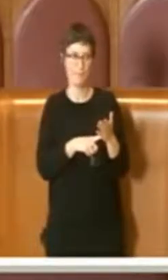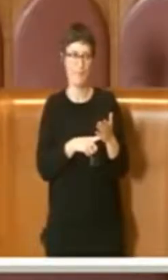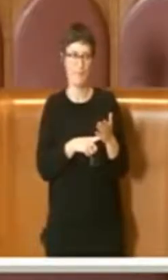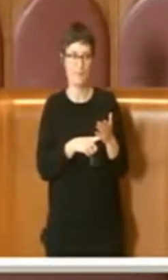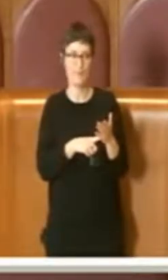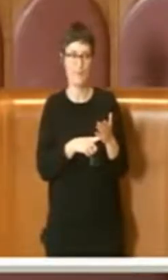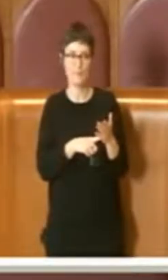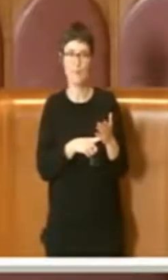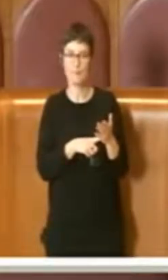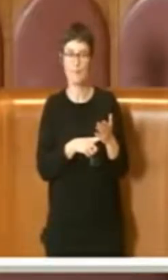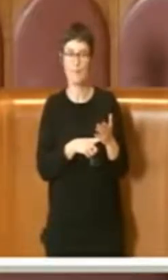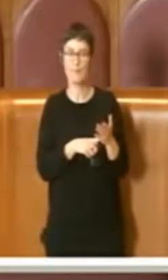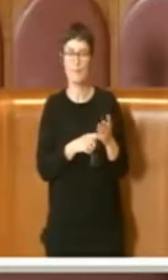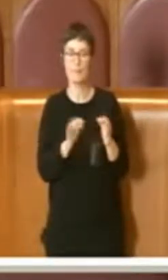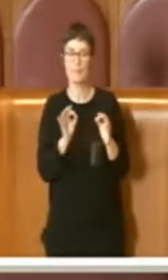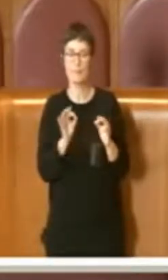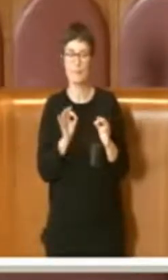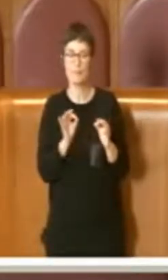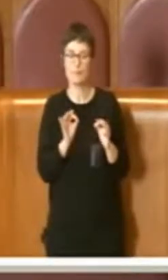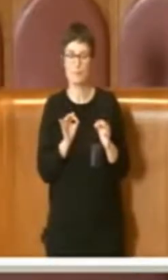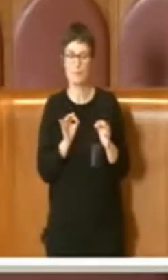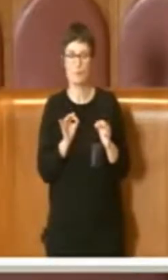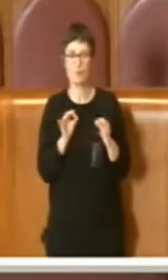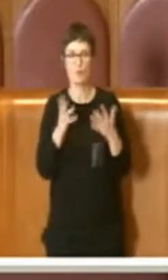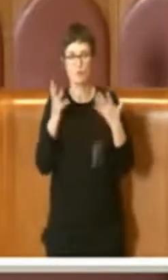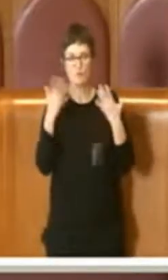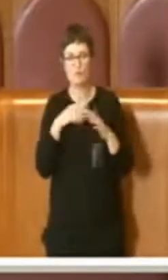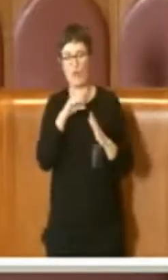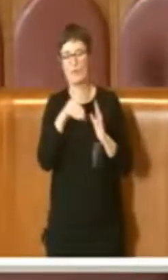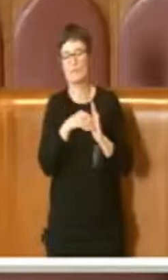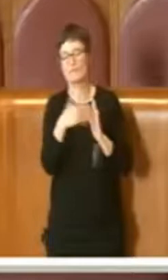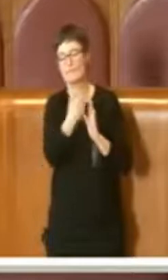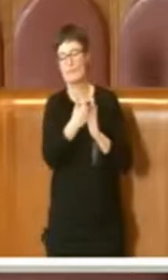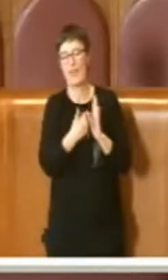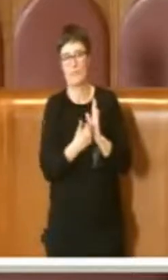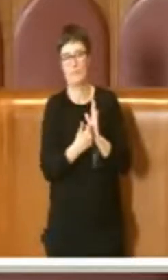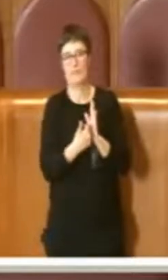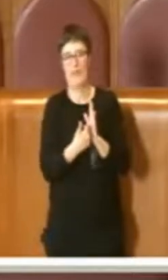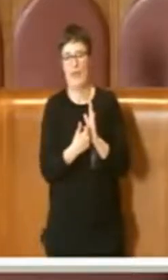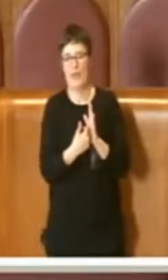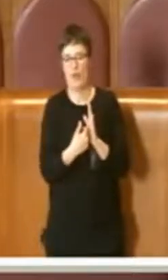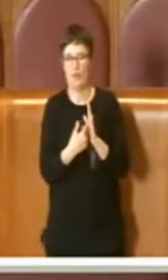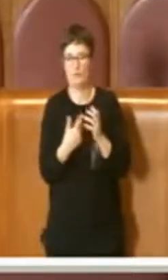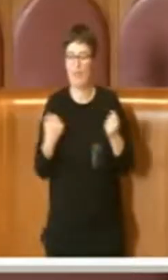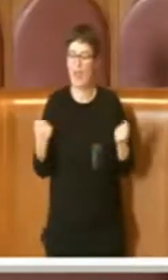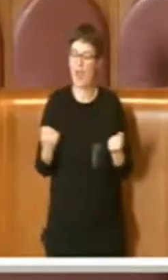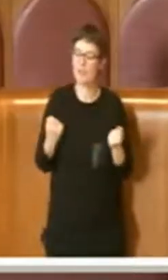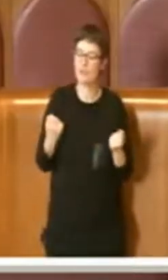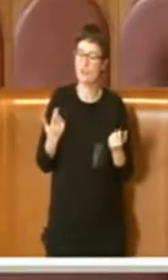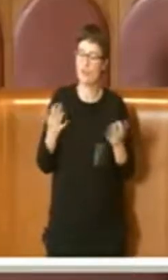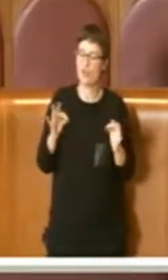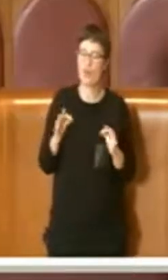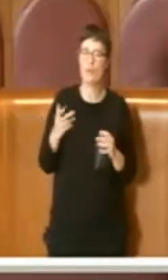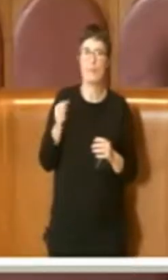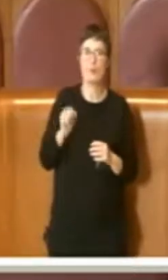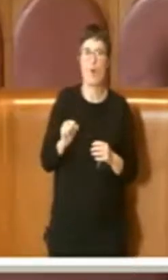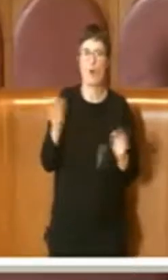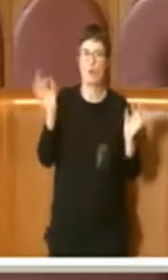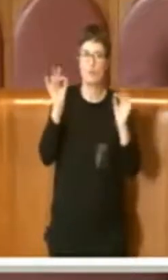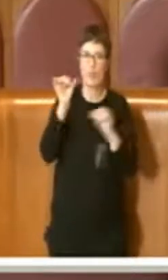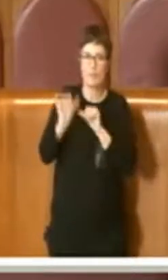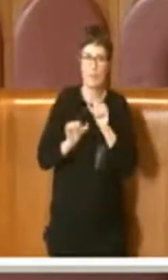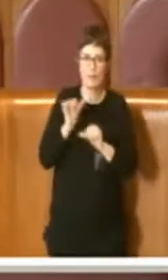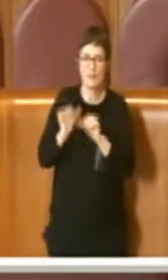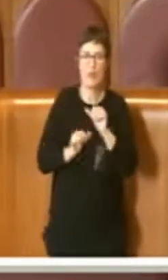di azione per la mitigazione ai cambiamenti climatici, alla lotta degli agenti inquinanti,